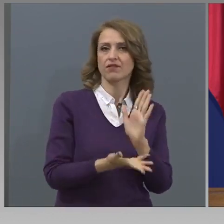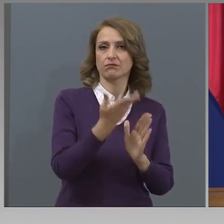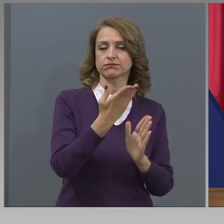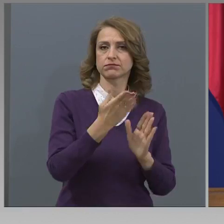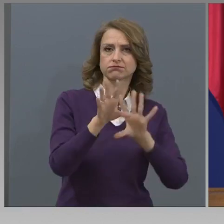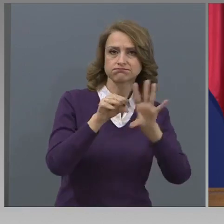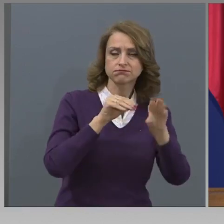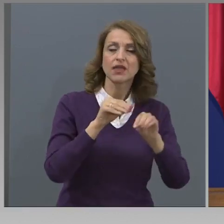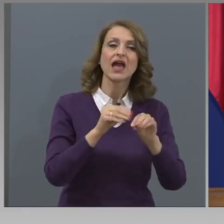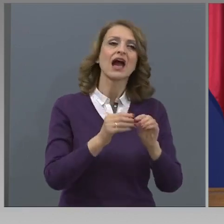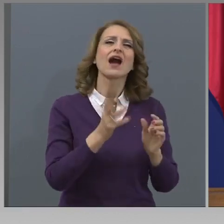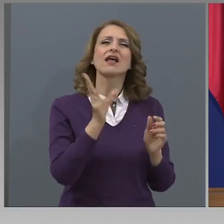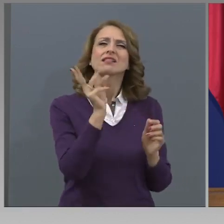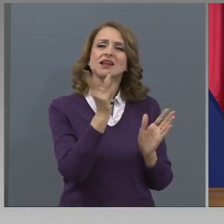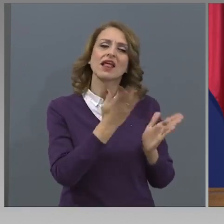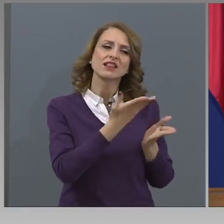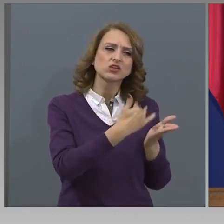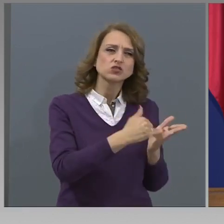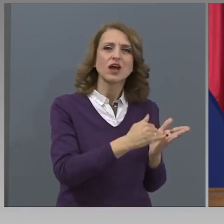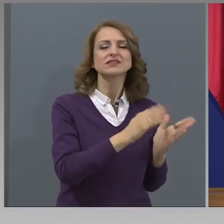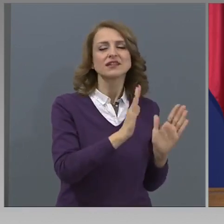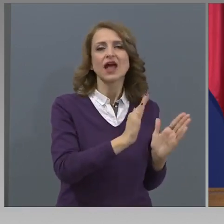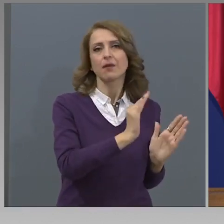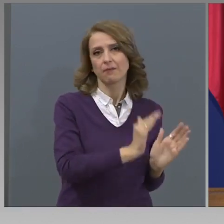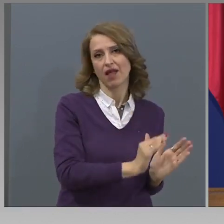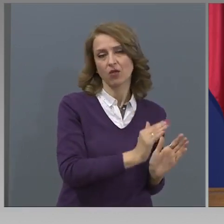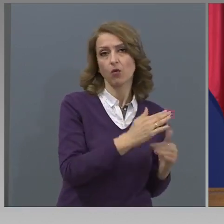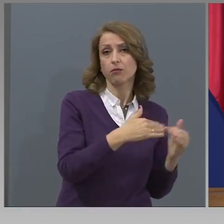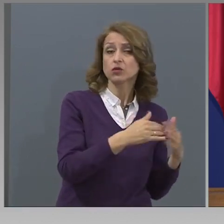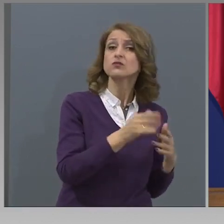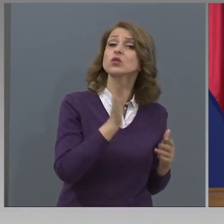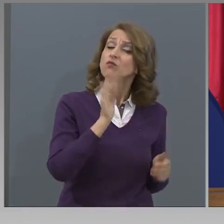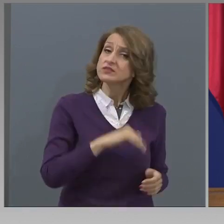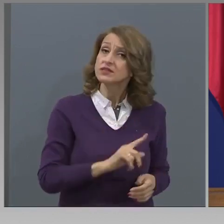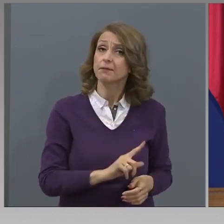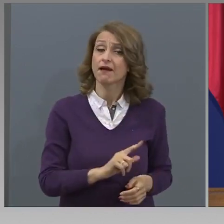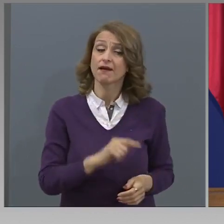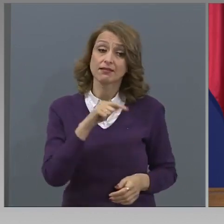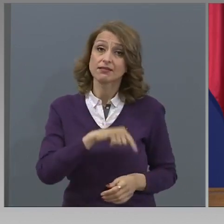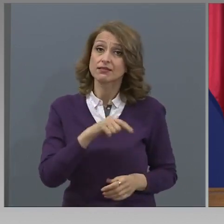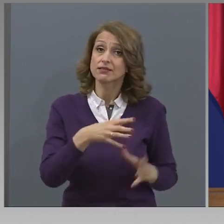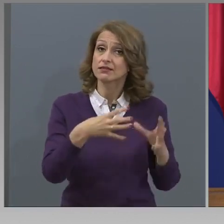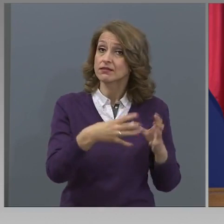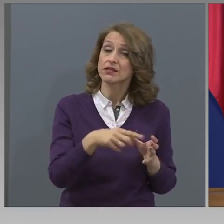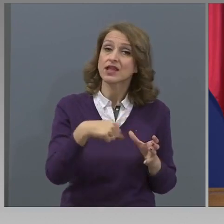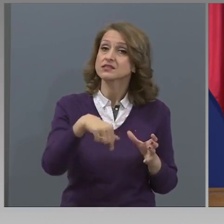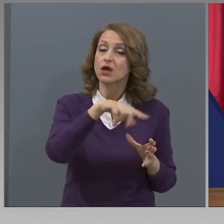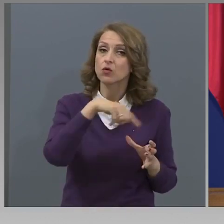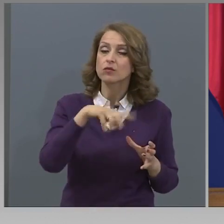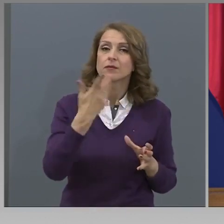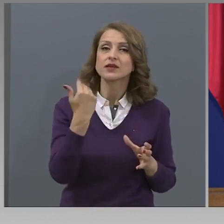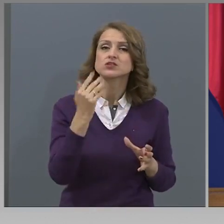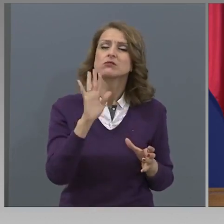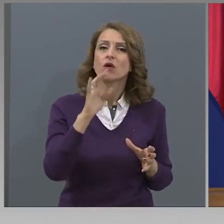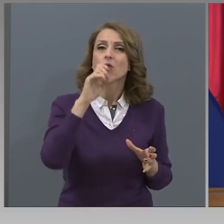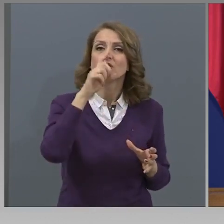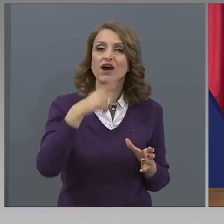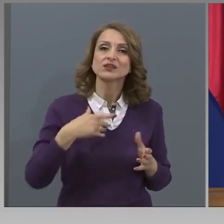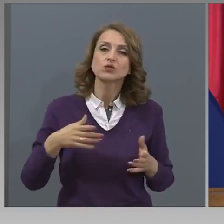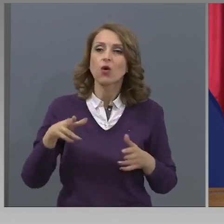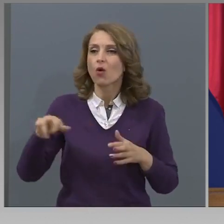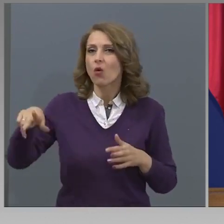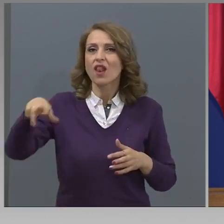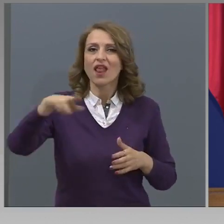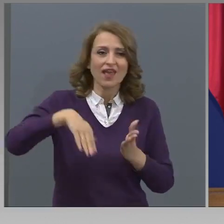част от учителите бяха по-малко подготвени. Там беше много важно, беше много важна помощта от